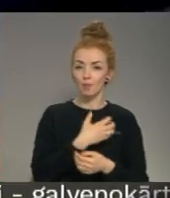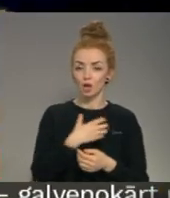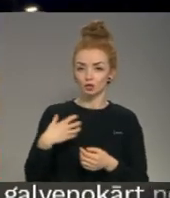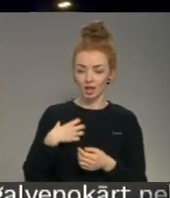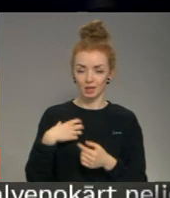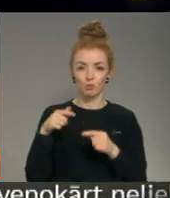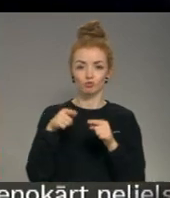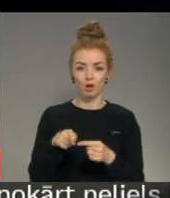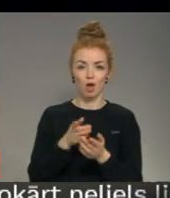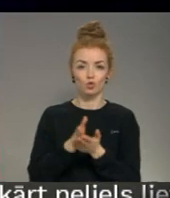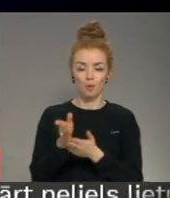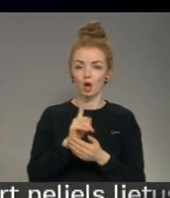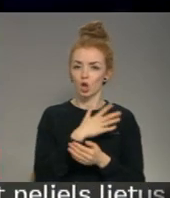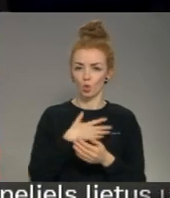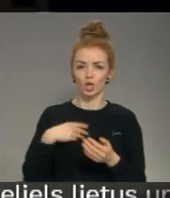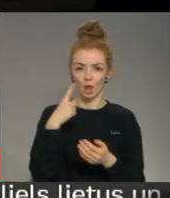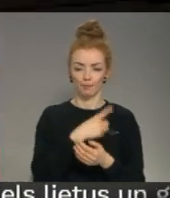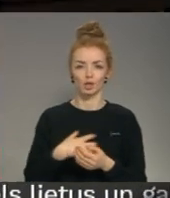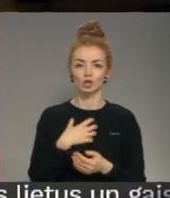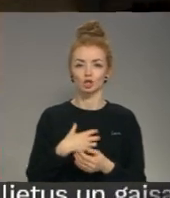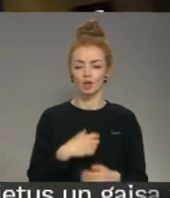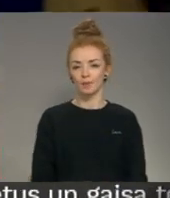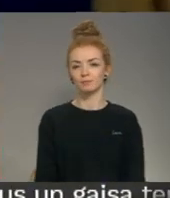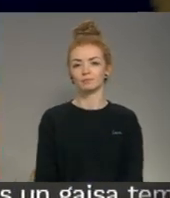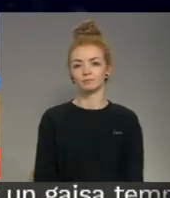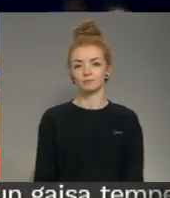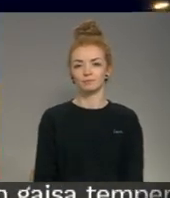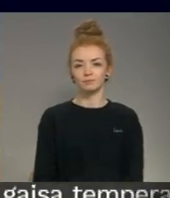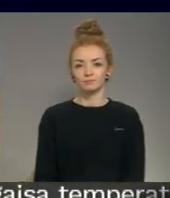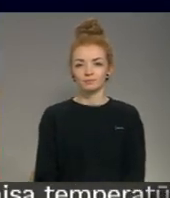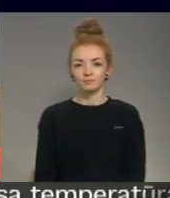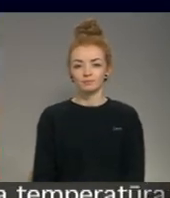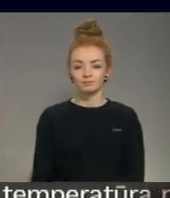jomā dienestam ir nozīmīga un nepieciešama. Ieva Benefeldalāns Pērševicis TV kursa